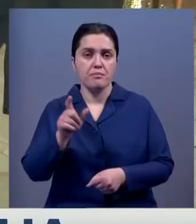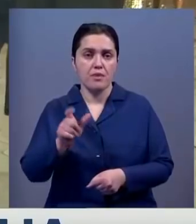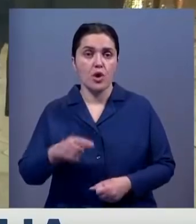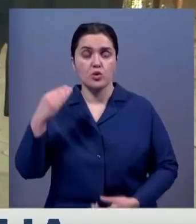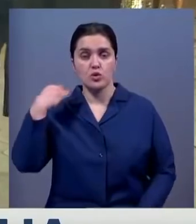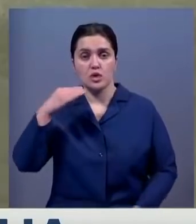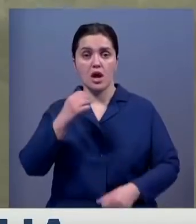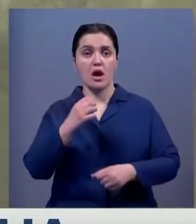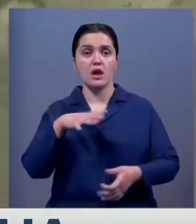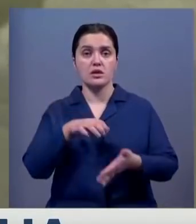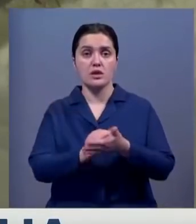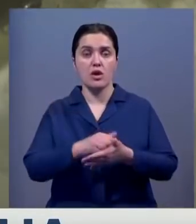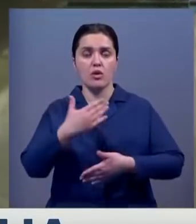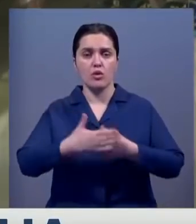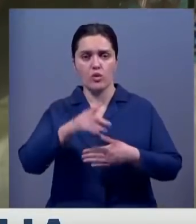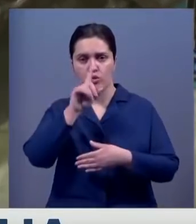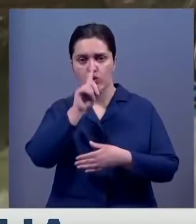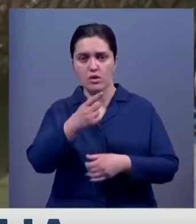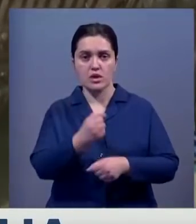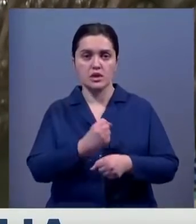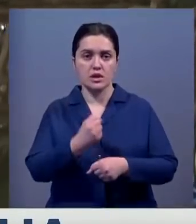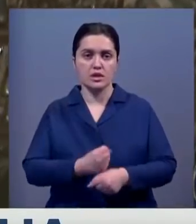Туркестана. Работа заняла около года.